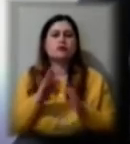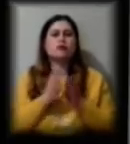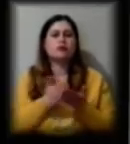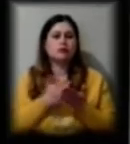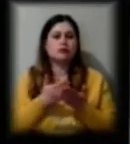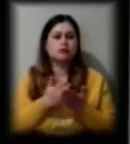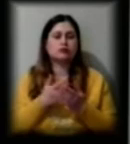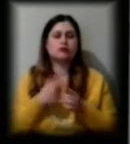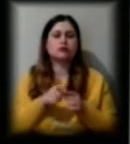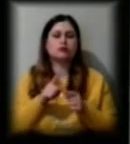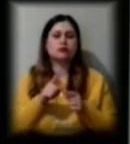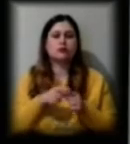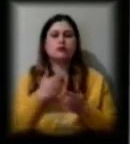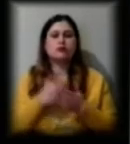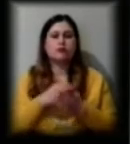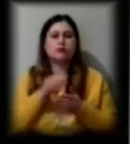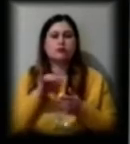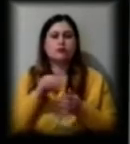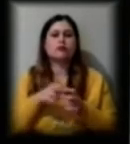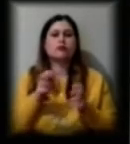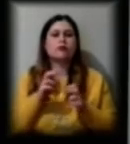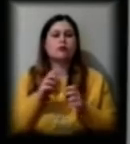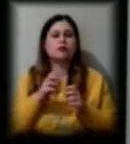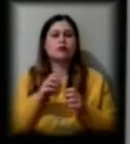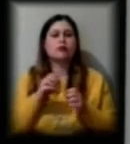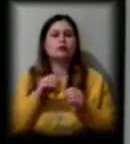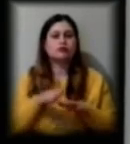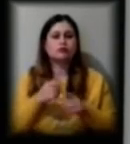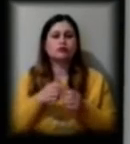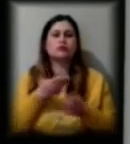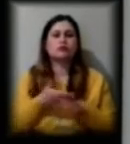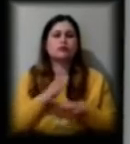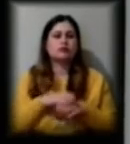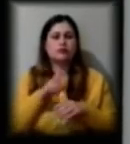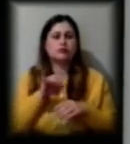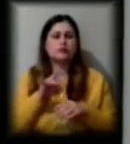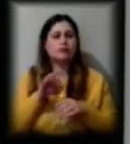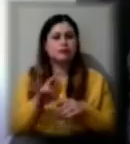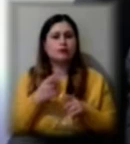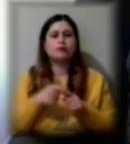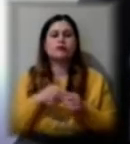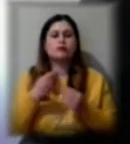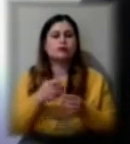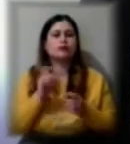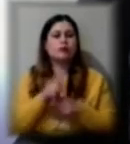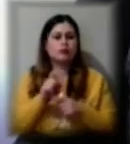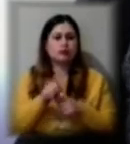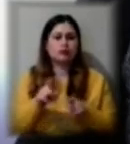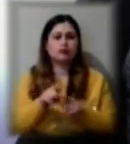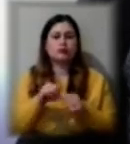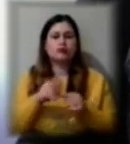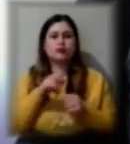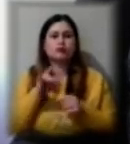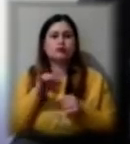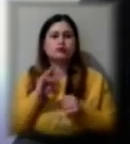показуємо приклади розв'язування складних завдань дітям, даємо безпосередньо домашні завдання по підручникам. Якщо у